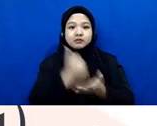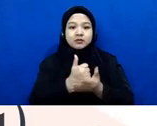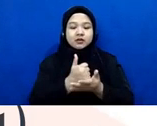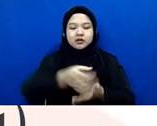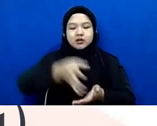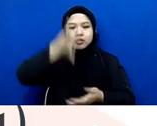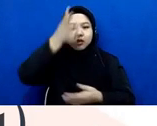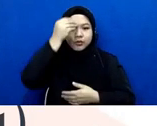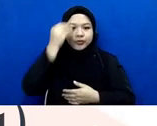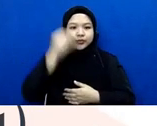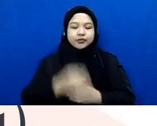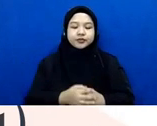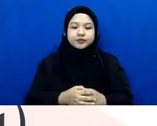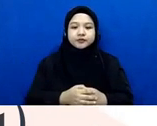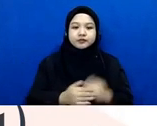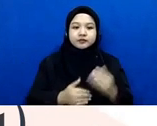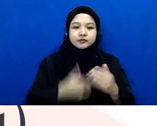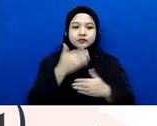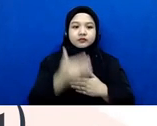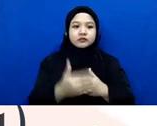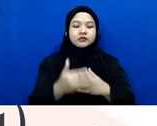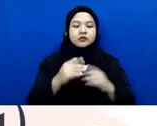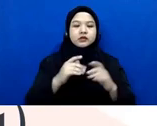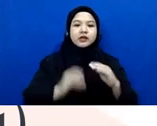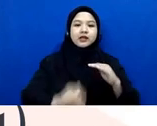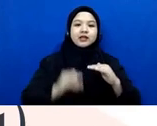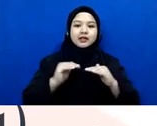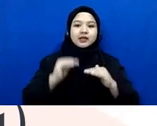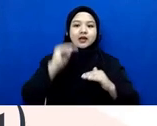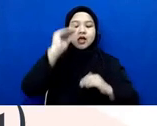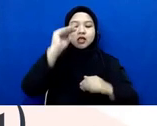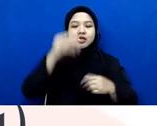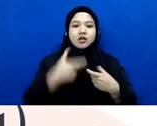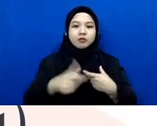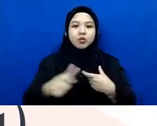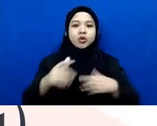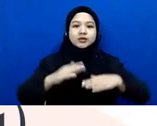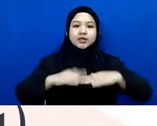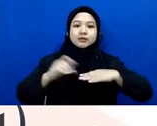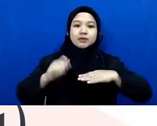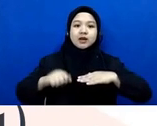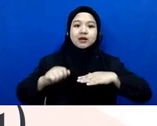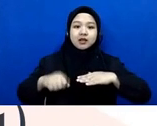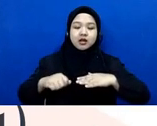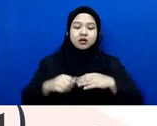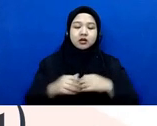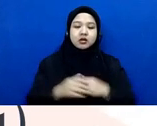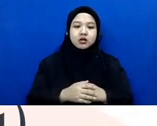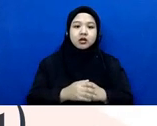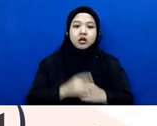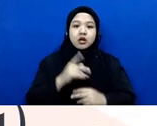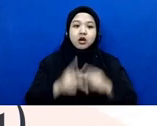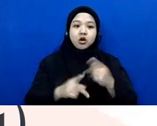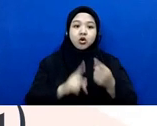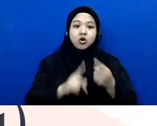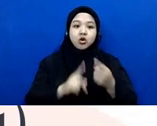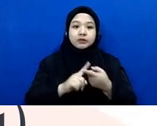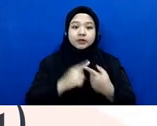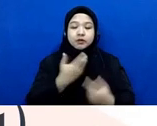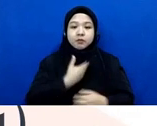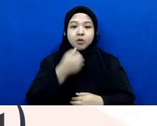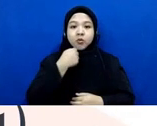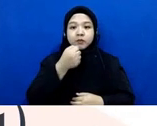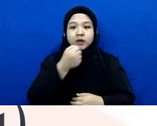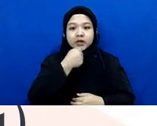selanjutnya adalah status atau tingkatan proses peradilan jadi ketika teman-teman mau meliput